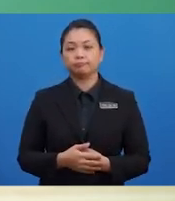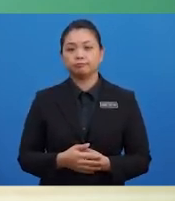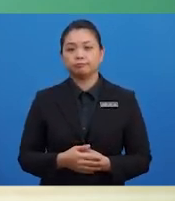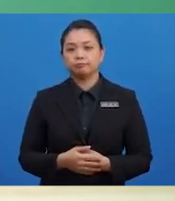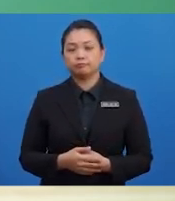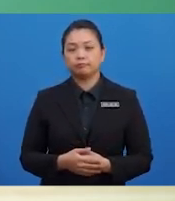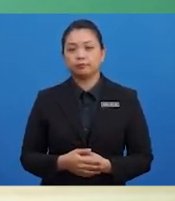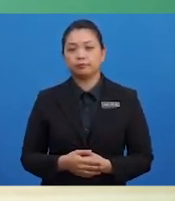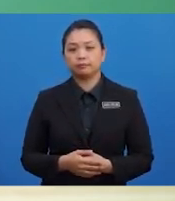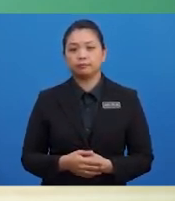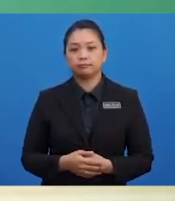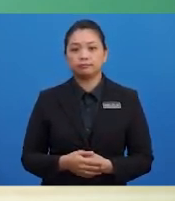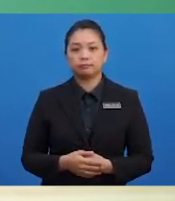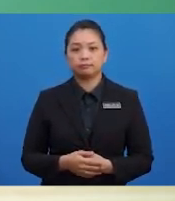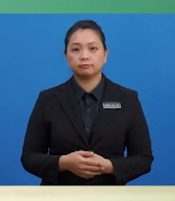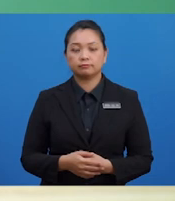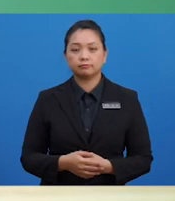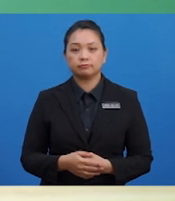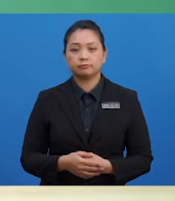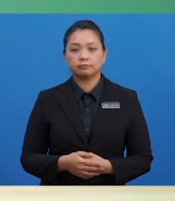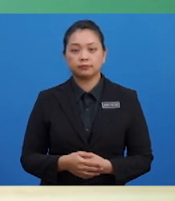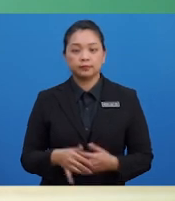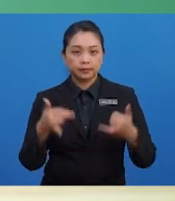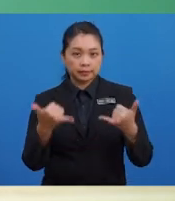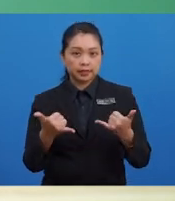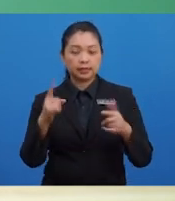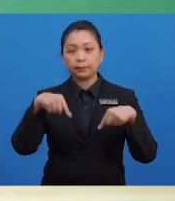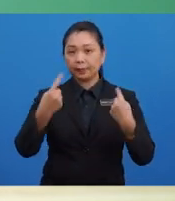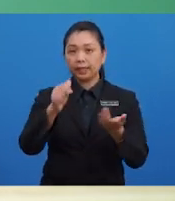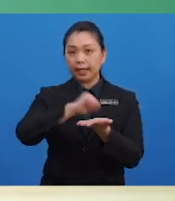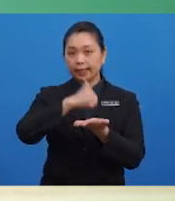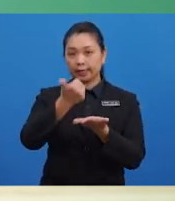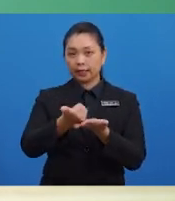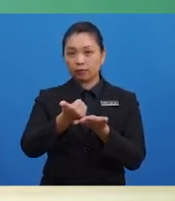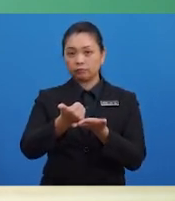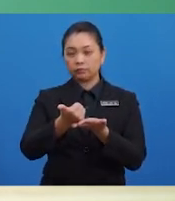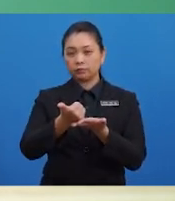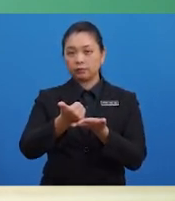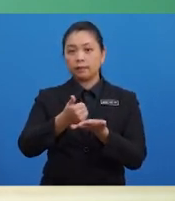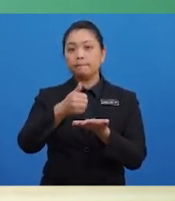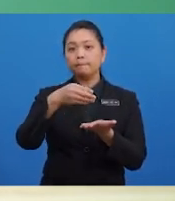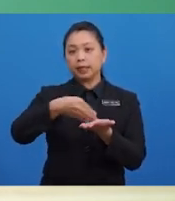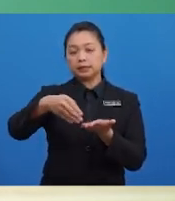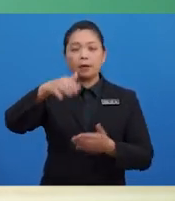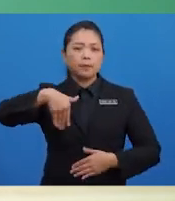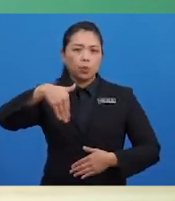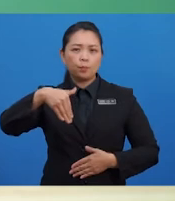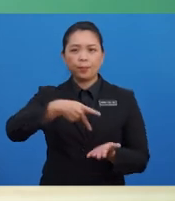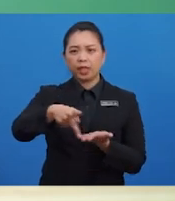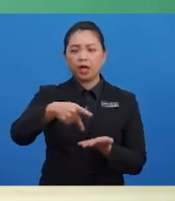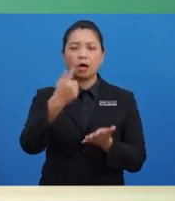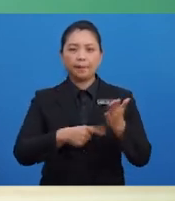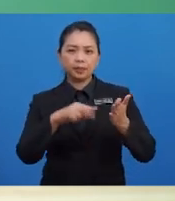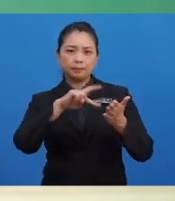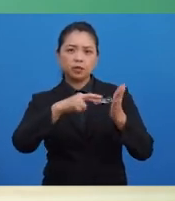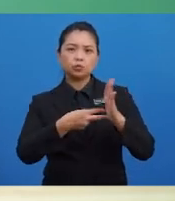teruskan dengan item pelarasan ekonominya belanja yang kedua, iaitu belanja belum bayar. Apakah